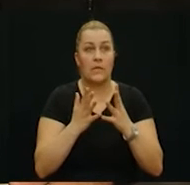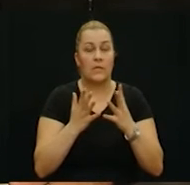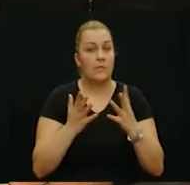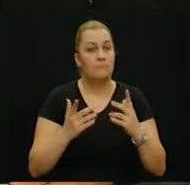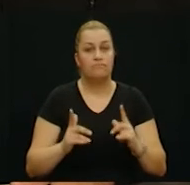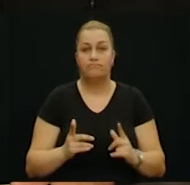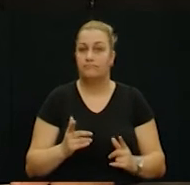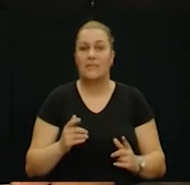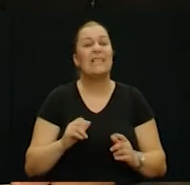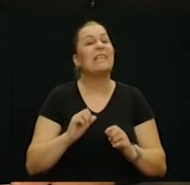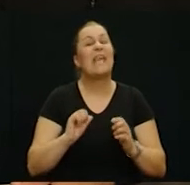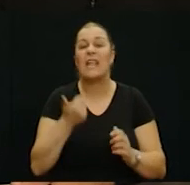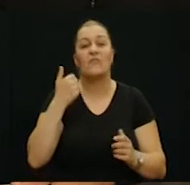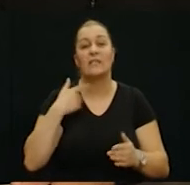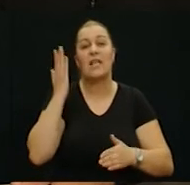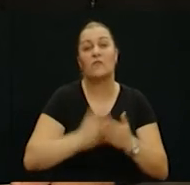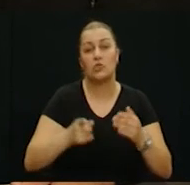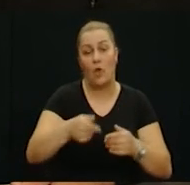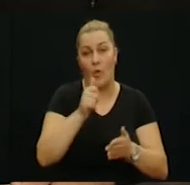Jedno sam završio tu operaciju.